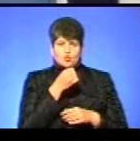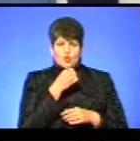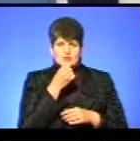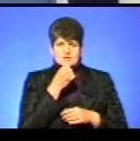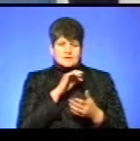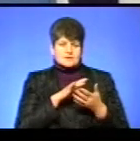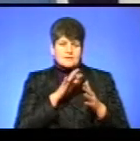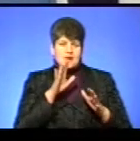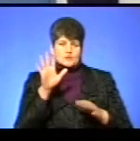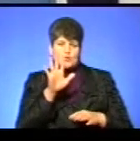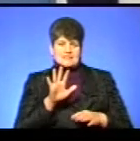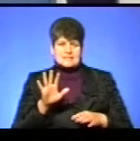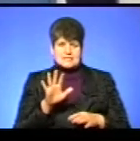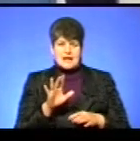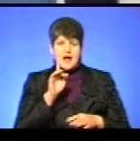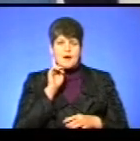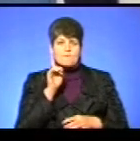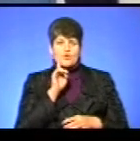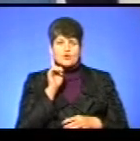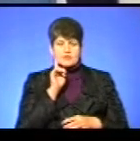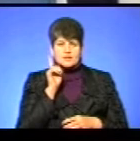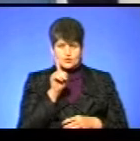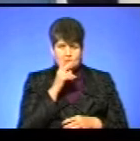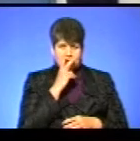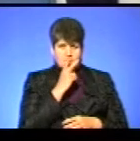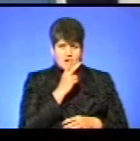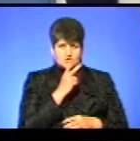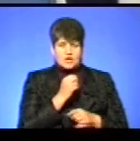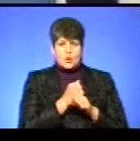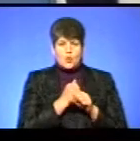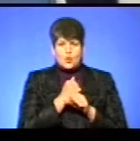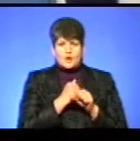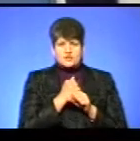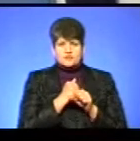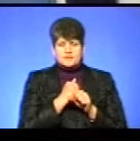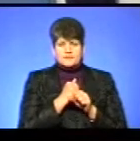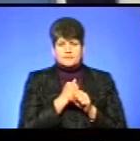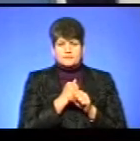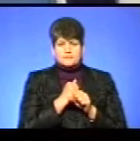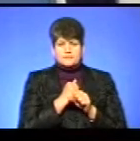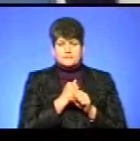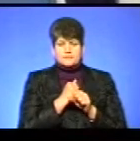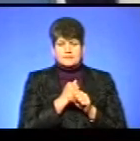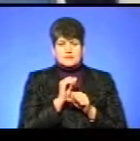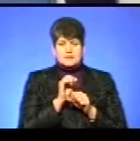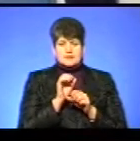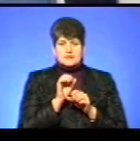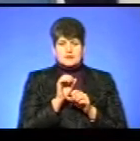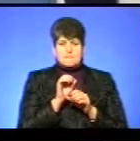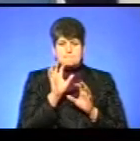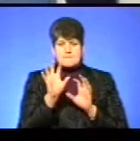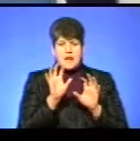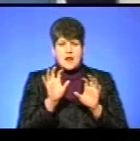сріблясто-сіре, а молоді, оці, що ми бачили коричневими такими бурими плямами із